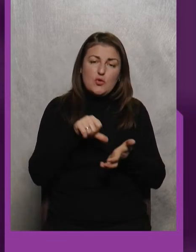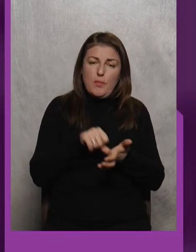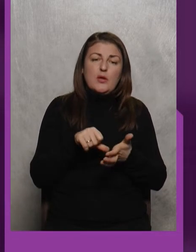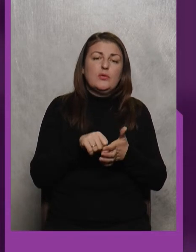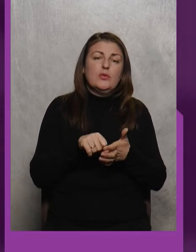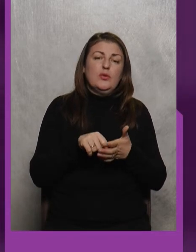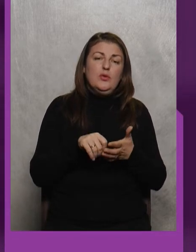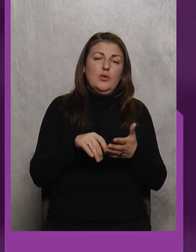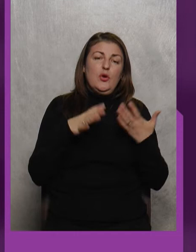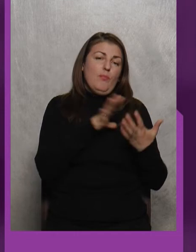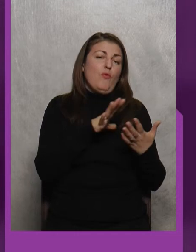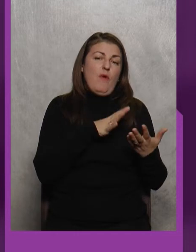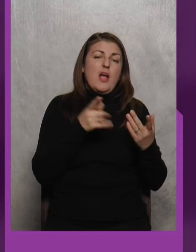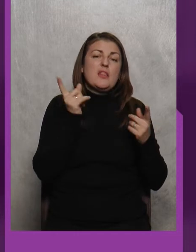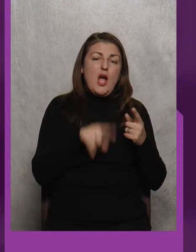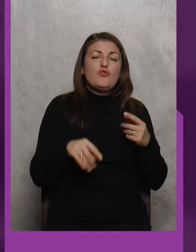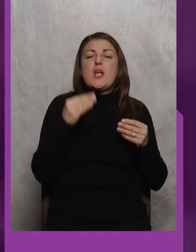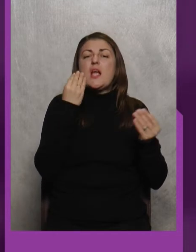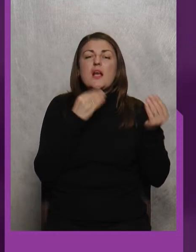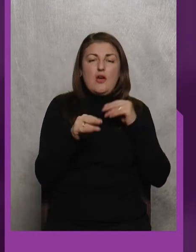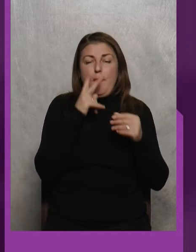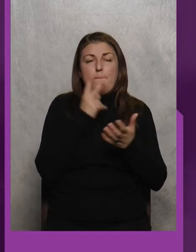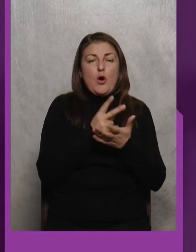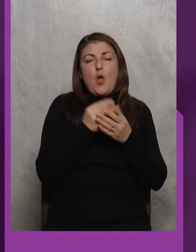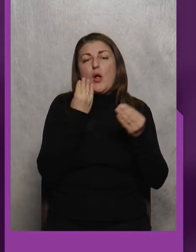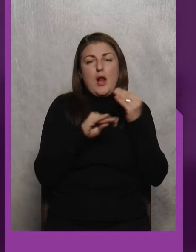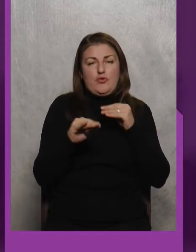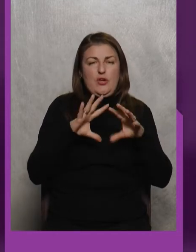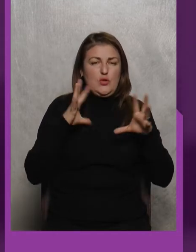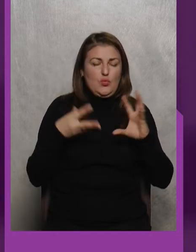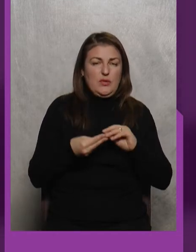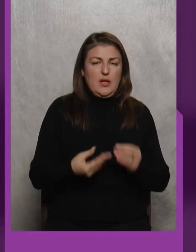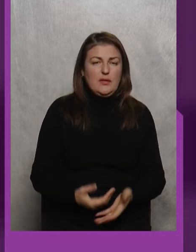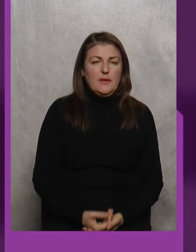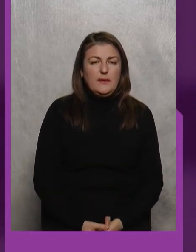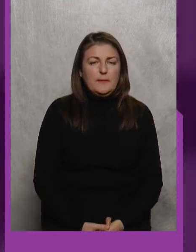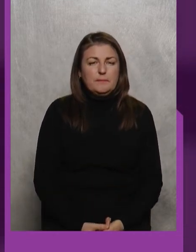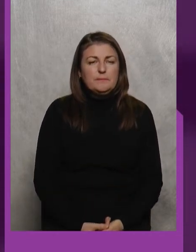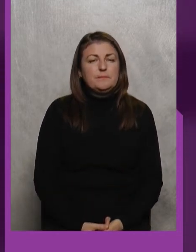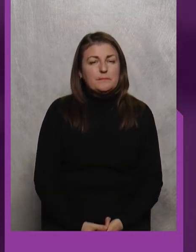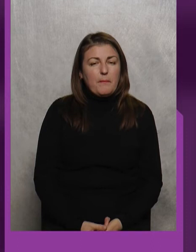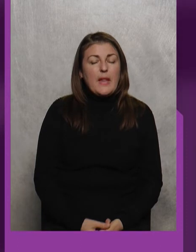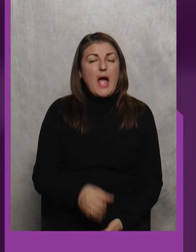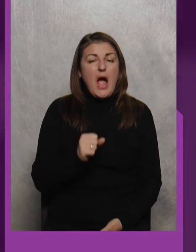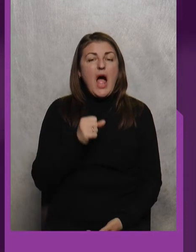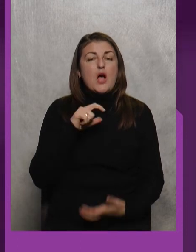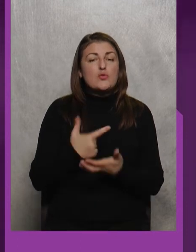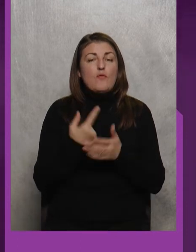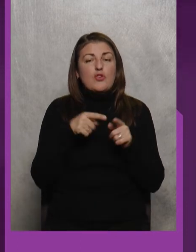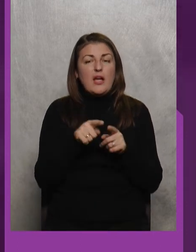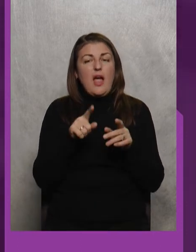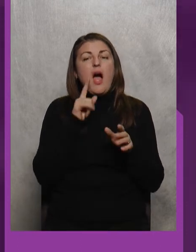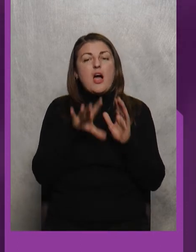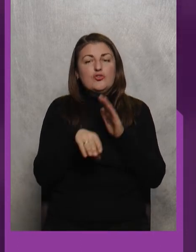Буває навіть найкраще і показують лучший результат Ну а там знову ж таки